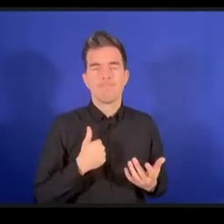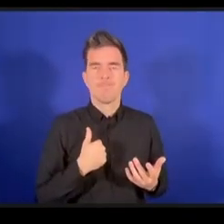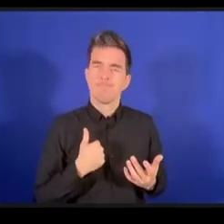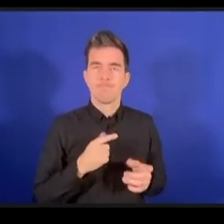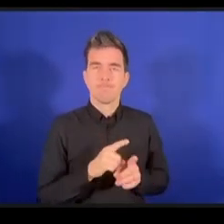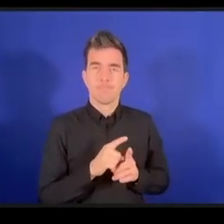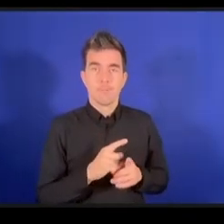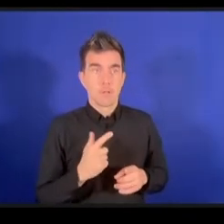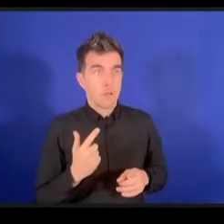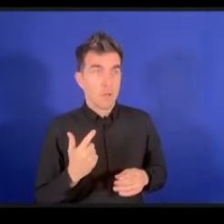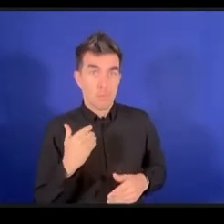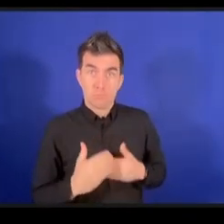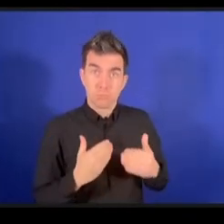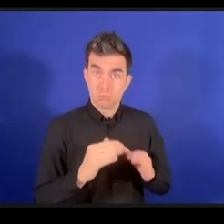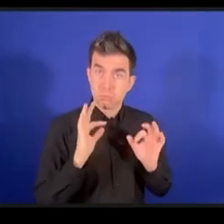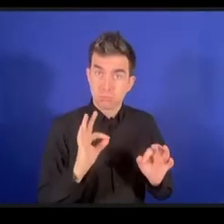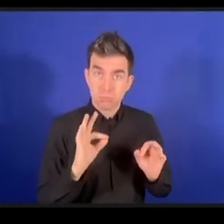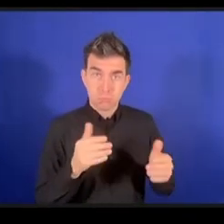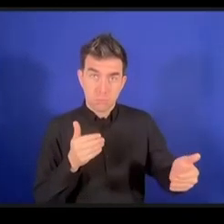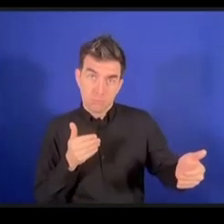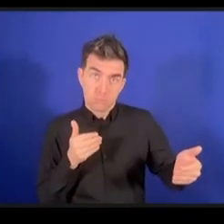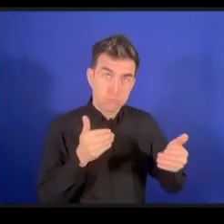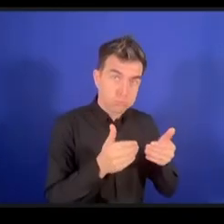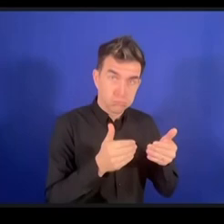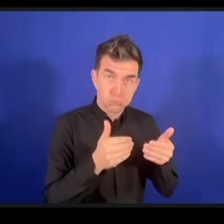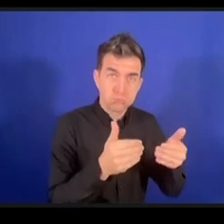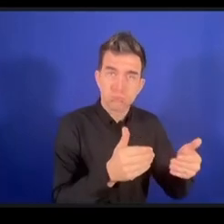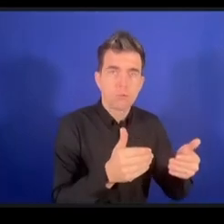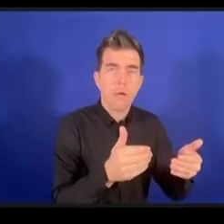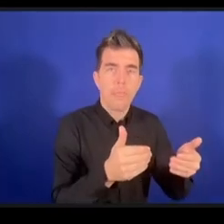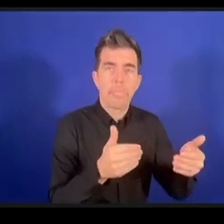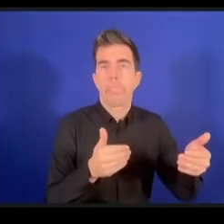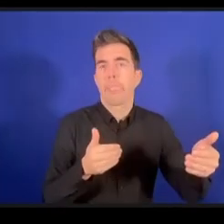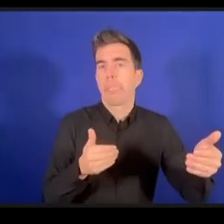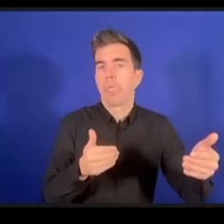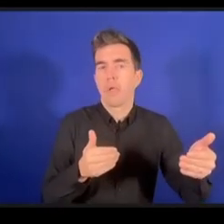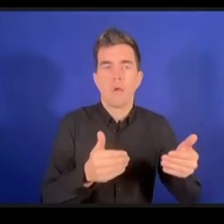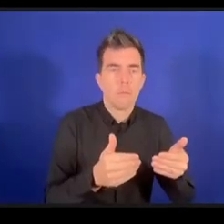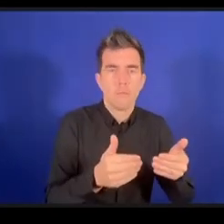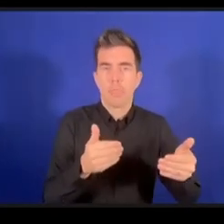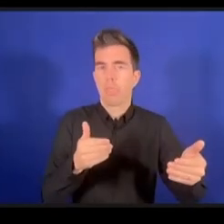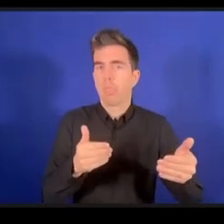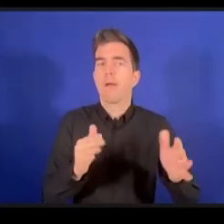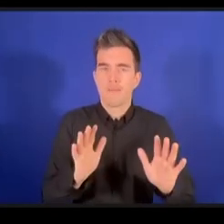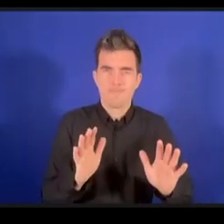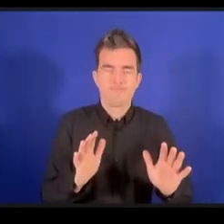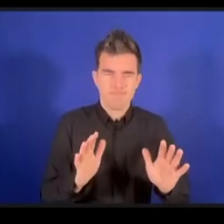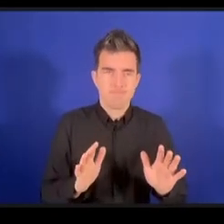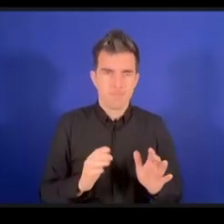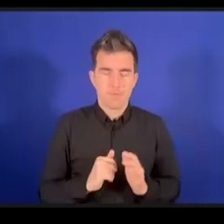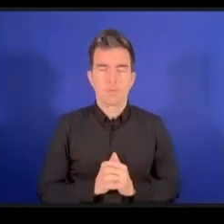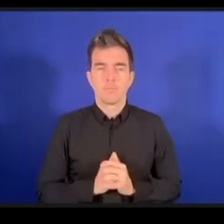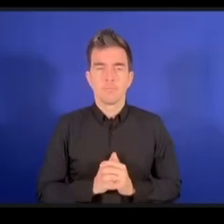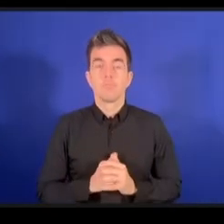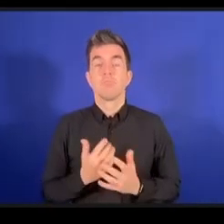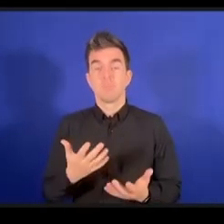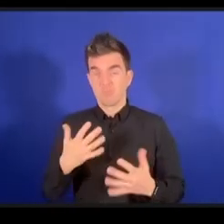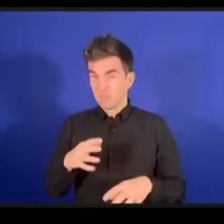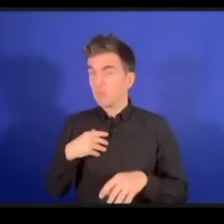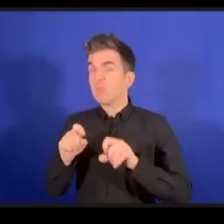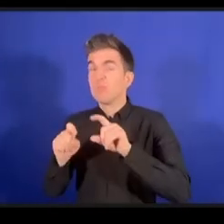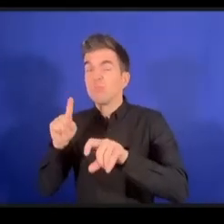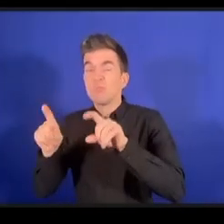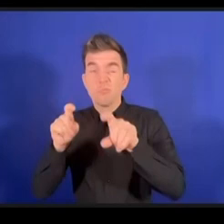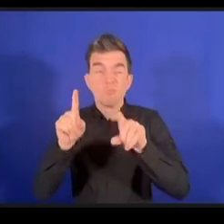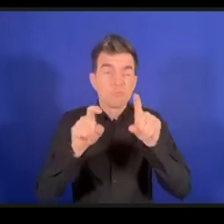استقصاء نظمة خاصة مليون موقع انترنت في